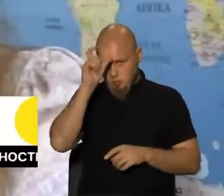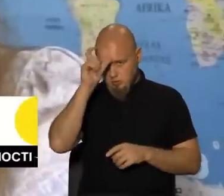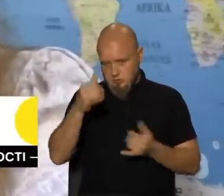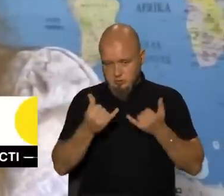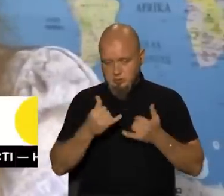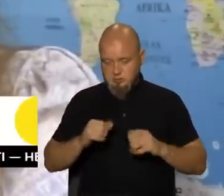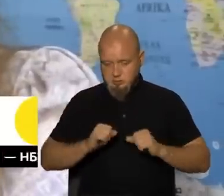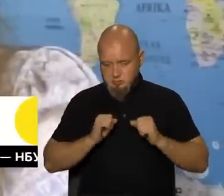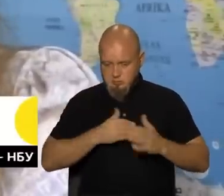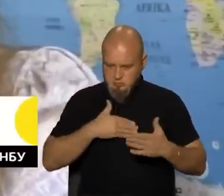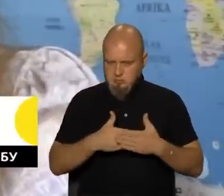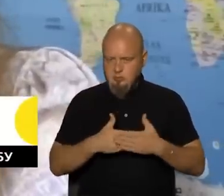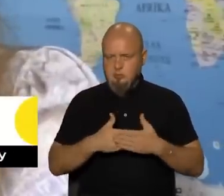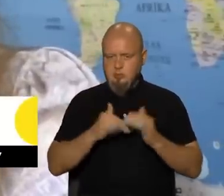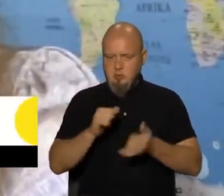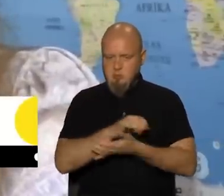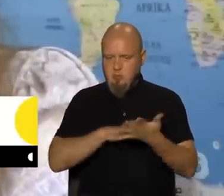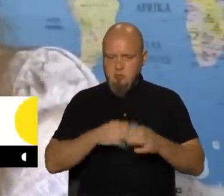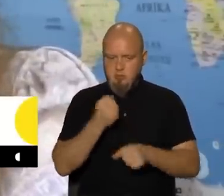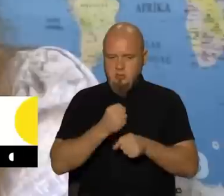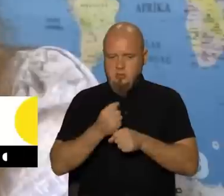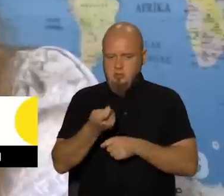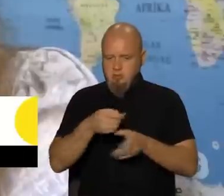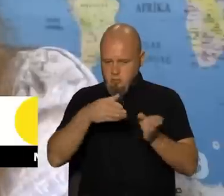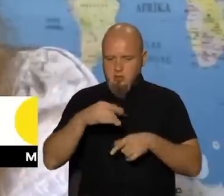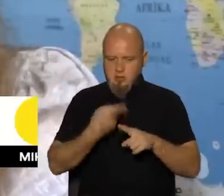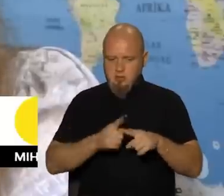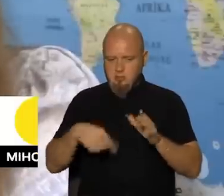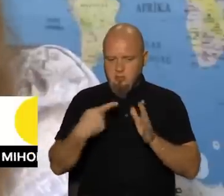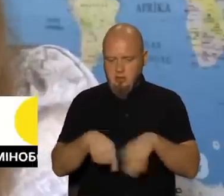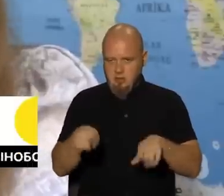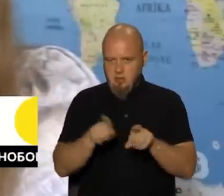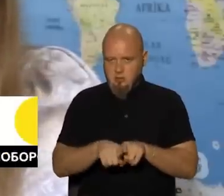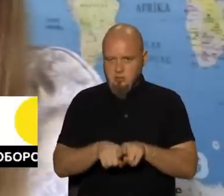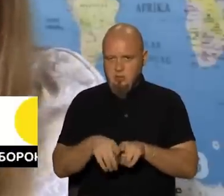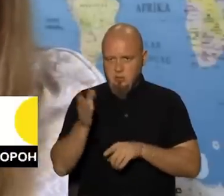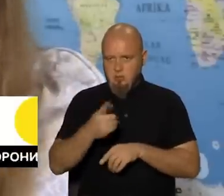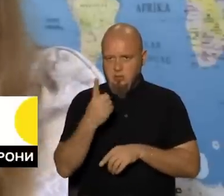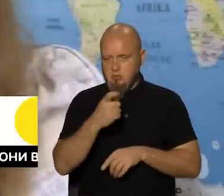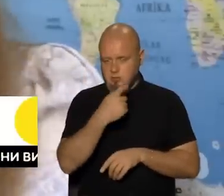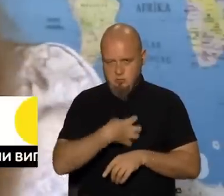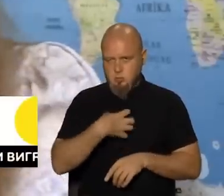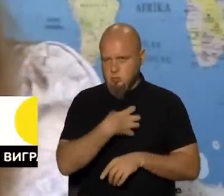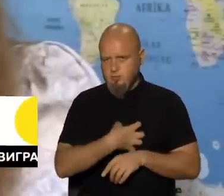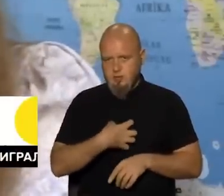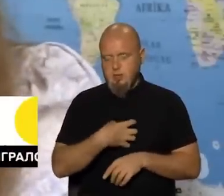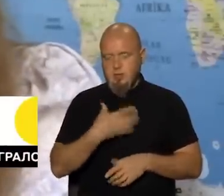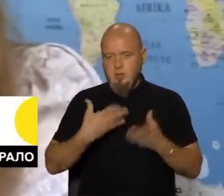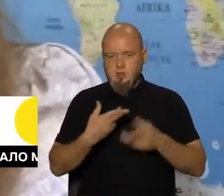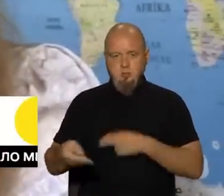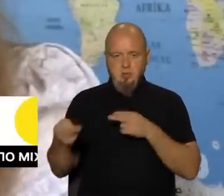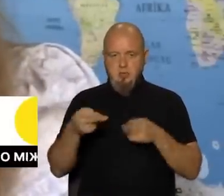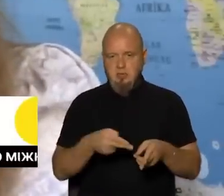нині докладає активних зусиль для продовження дій зернового коридору. І це питання також буде одним з ключовим, якщо